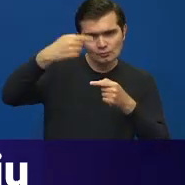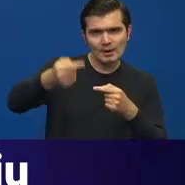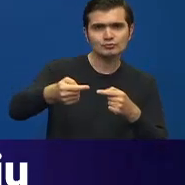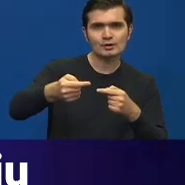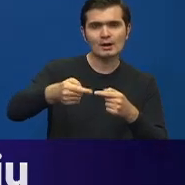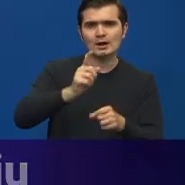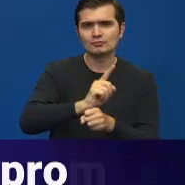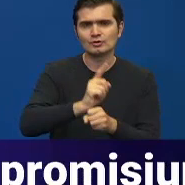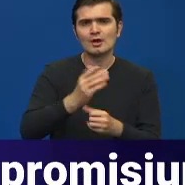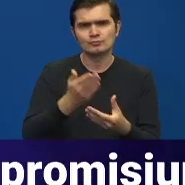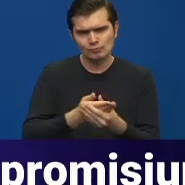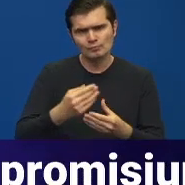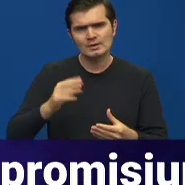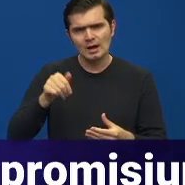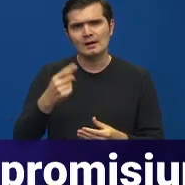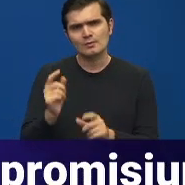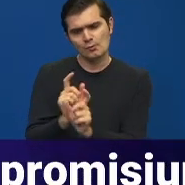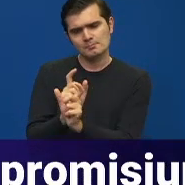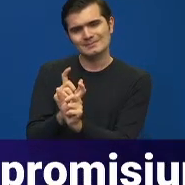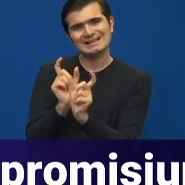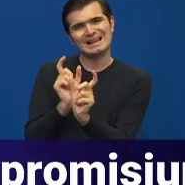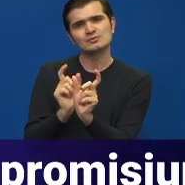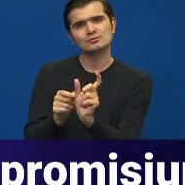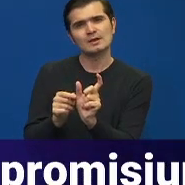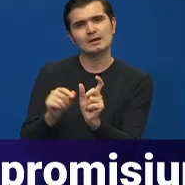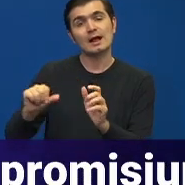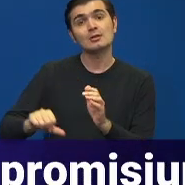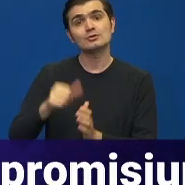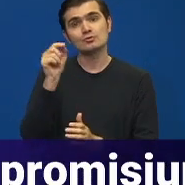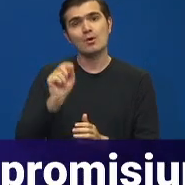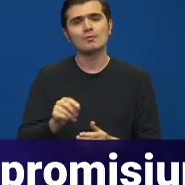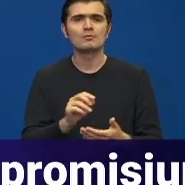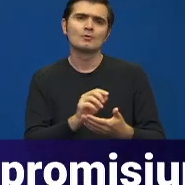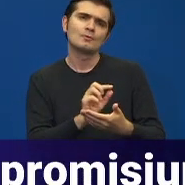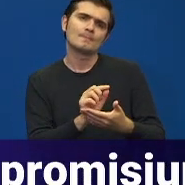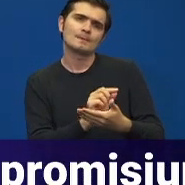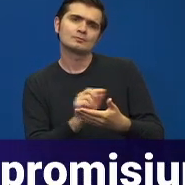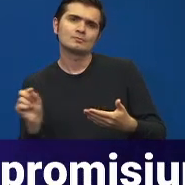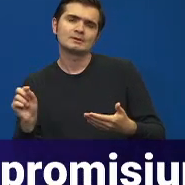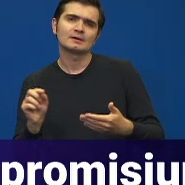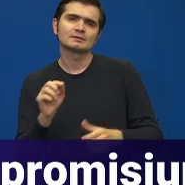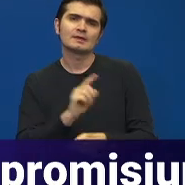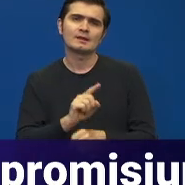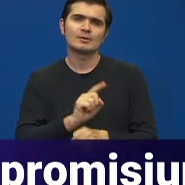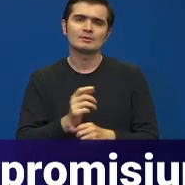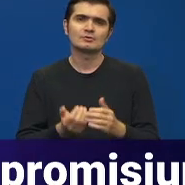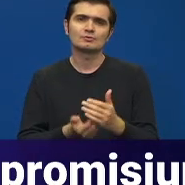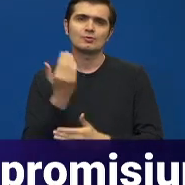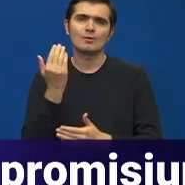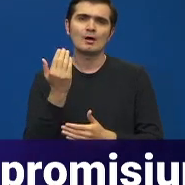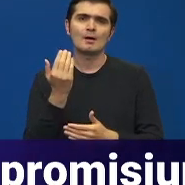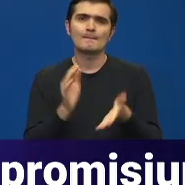urmând o secțiune care sublinează din nou elementele din noul pachet de lege ale